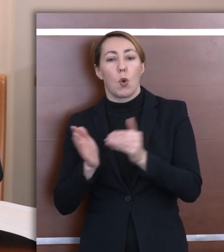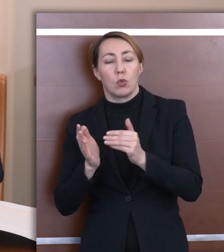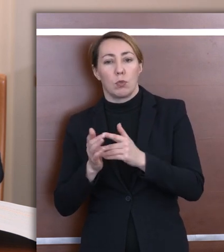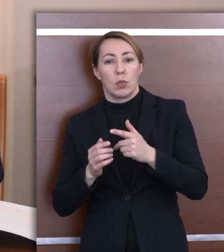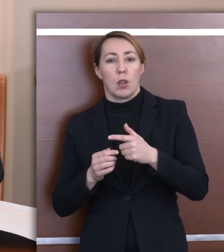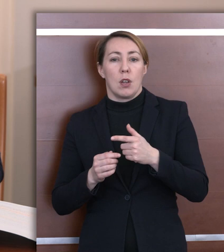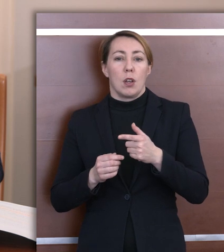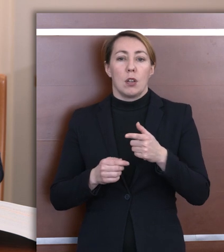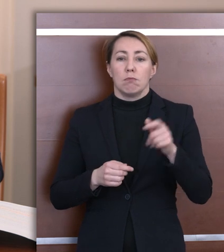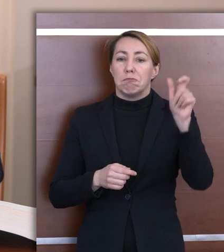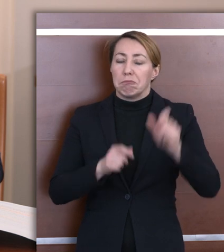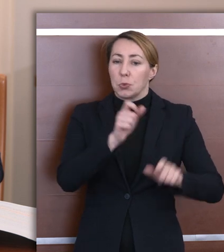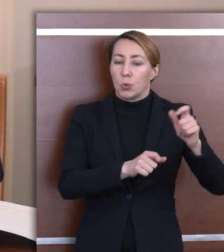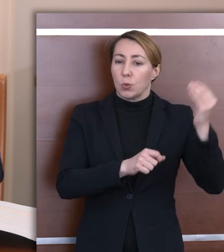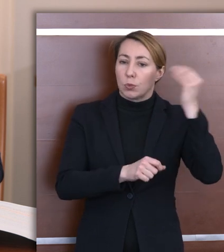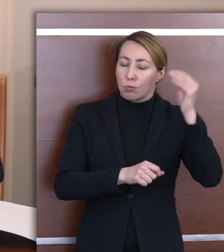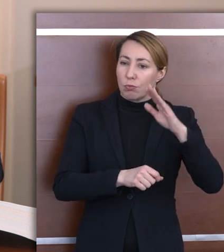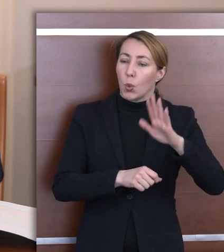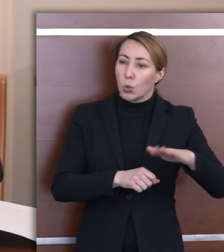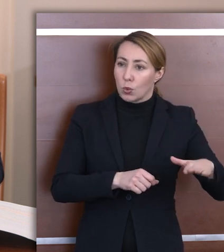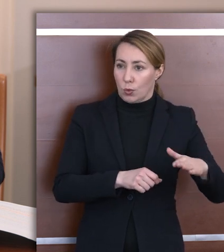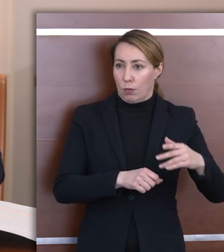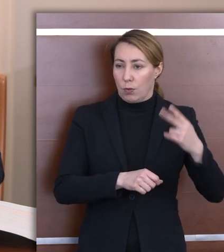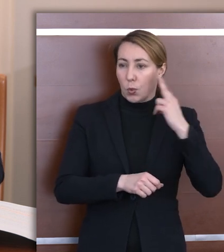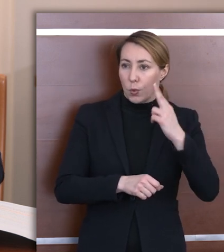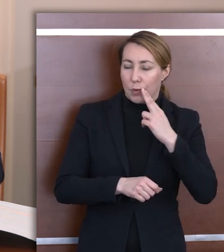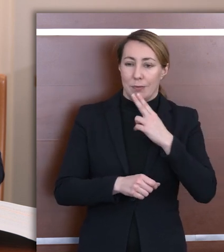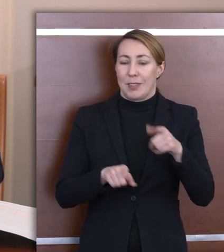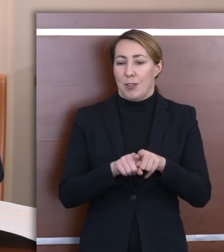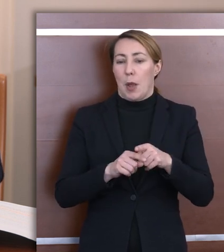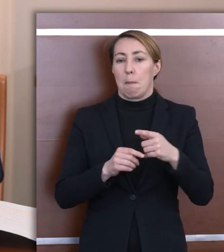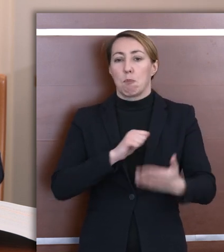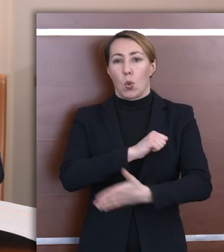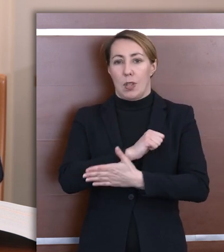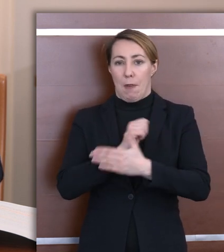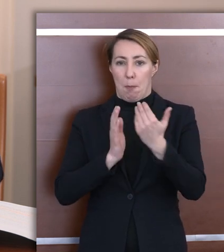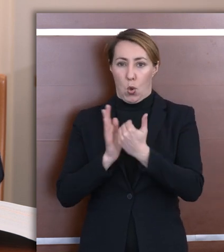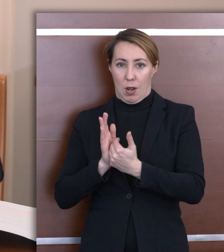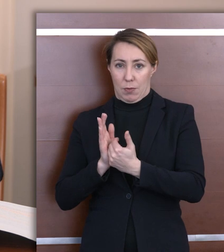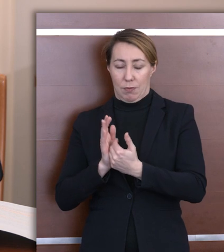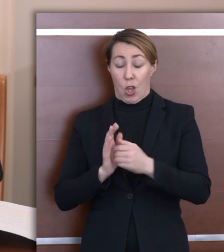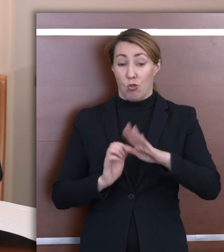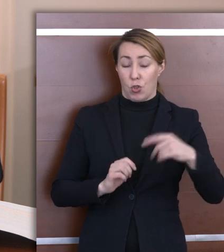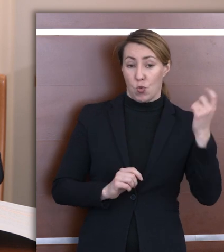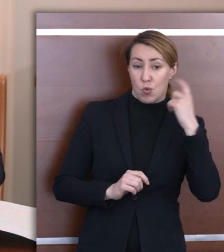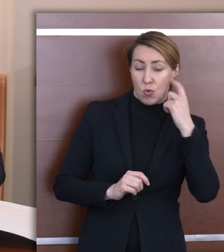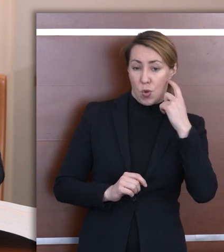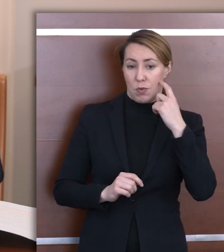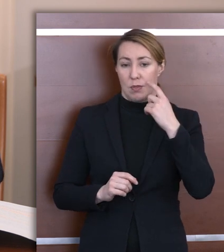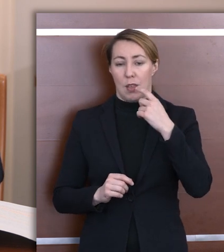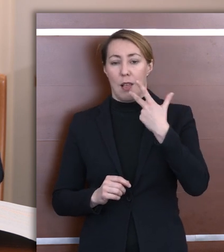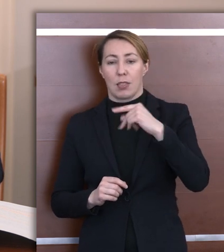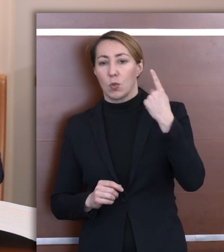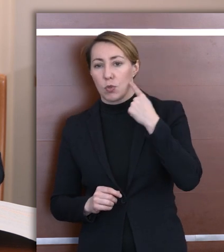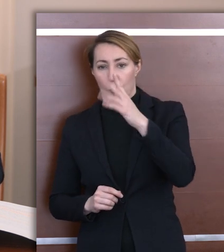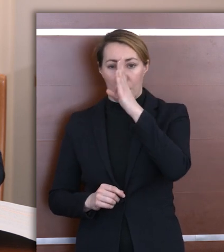niesłyszących są podstawy programowe. Dzieci słyszące, niesłyszące, słabosłyszące